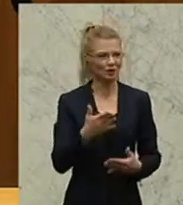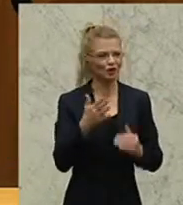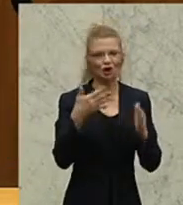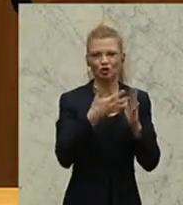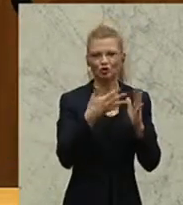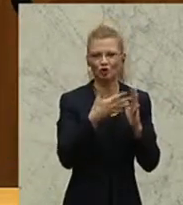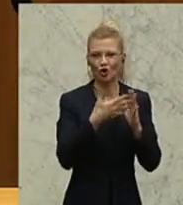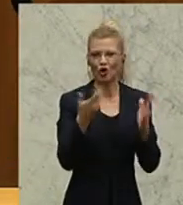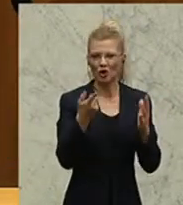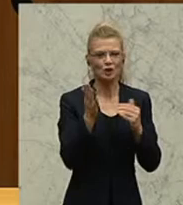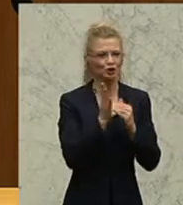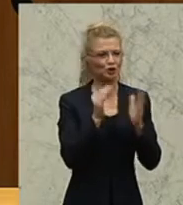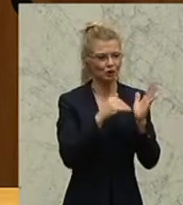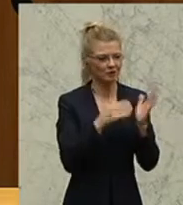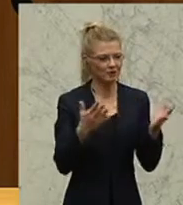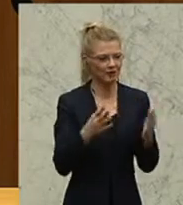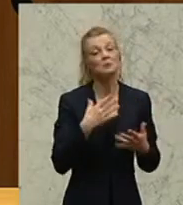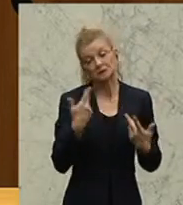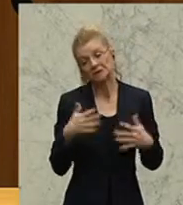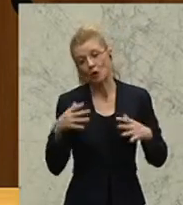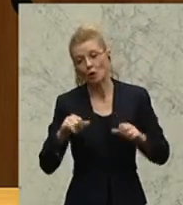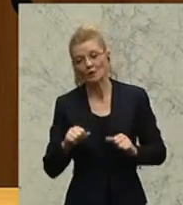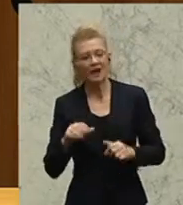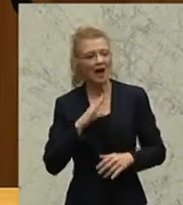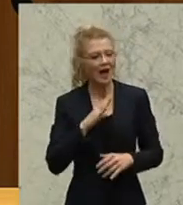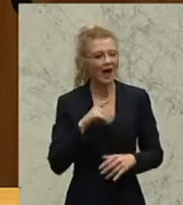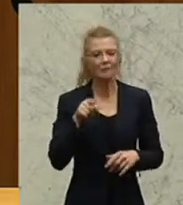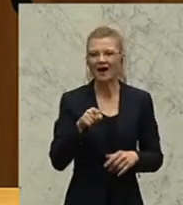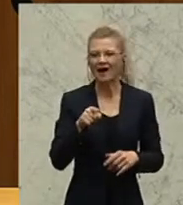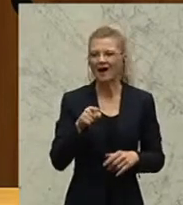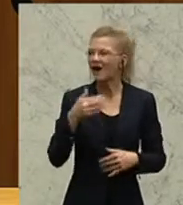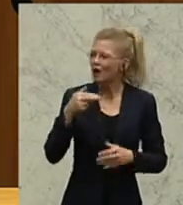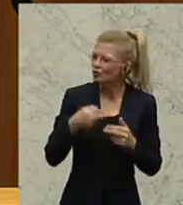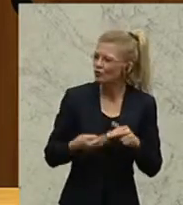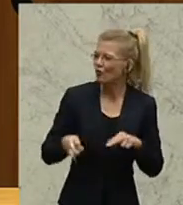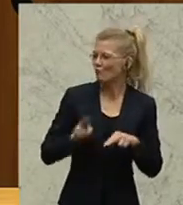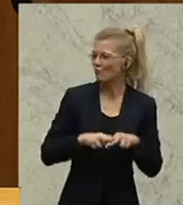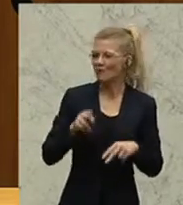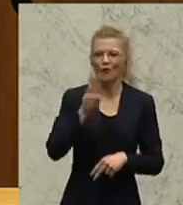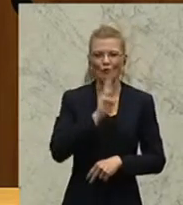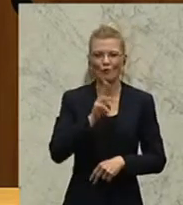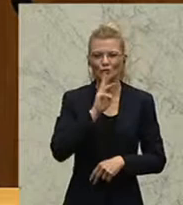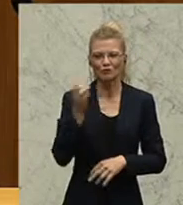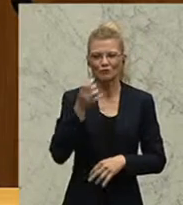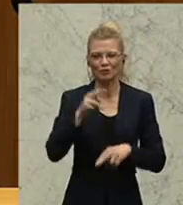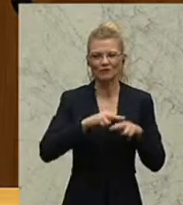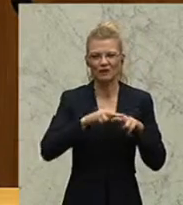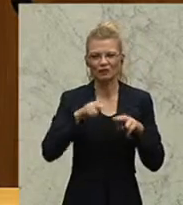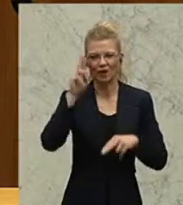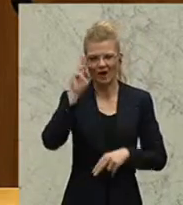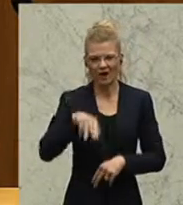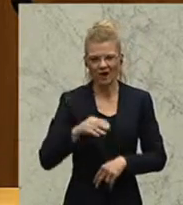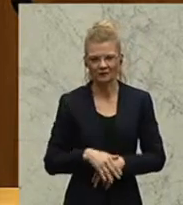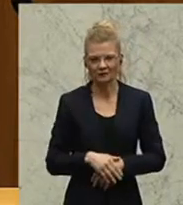Nur diese Republik hat einen noch eigenartigeren Nationalrat, der oft die Empfehlungen des Kontrollsystems wirklich